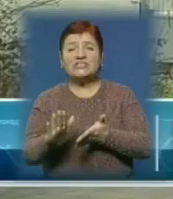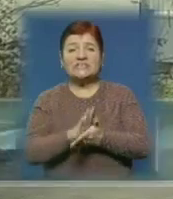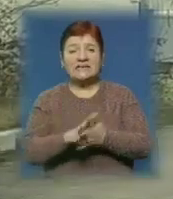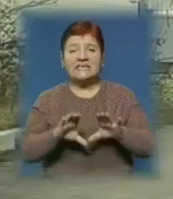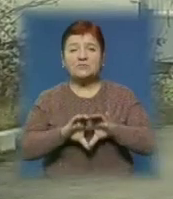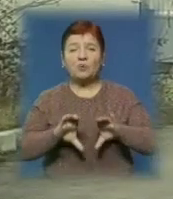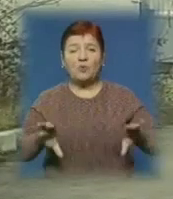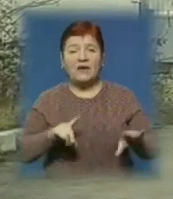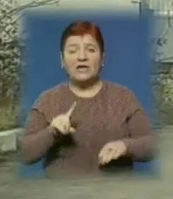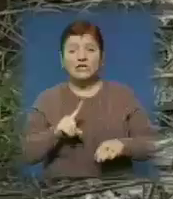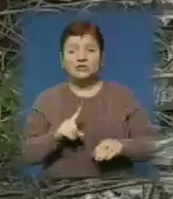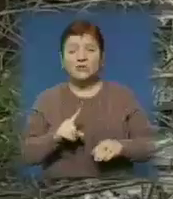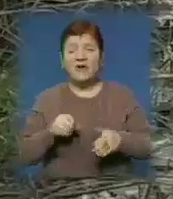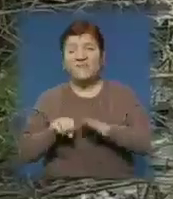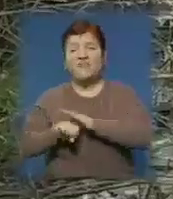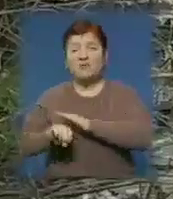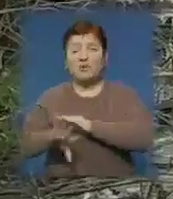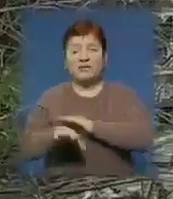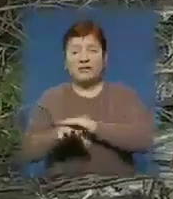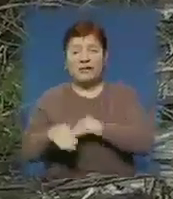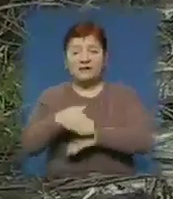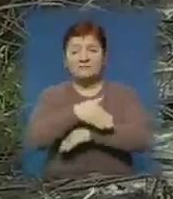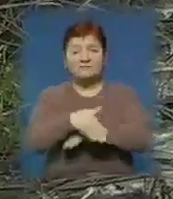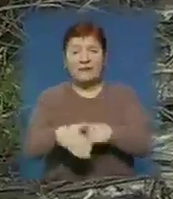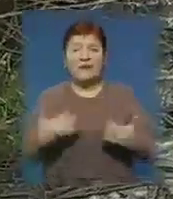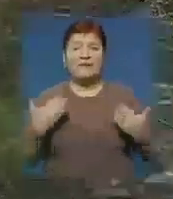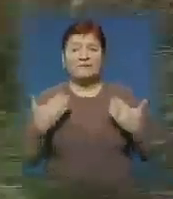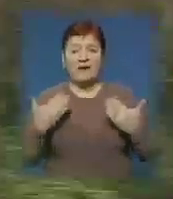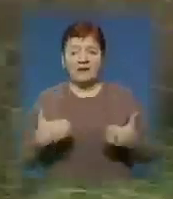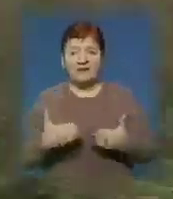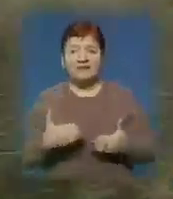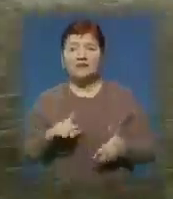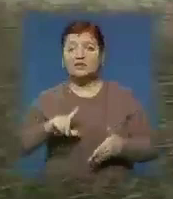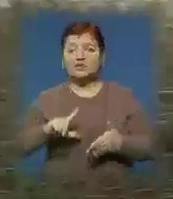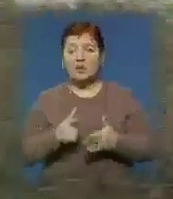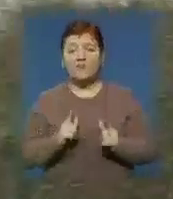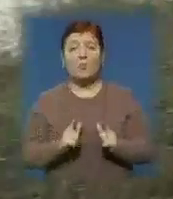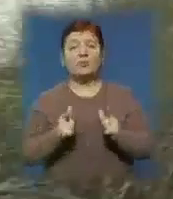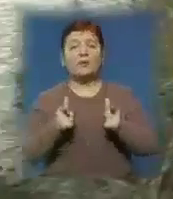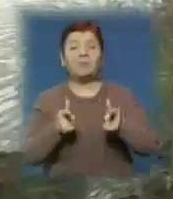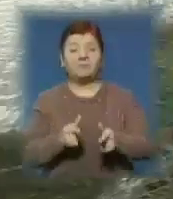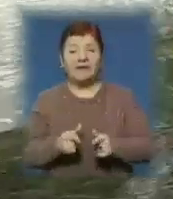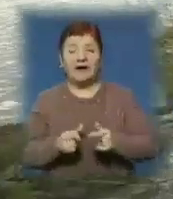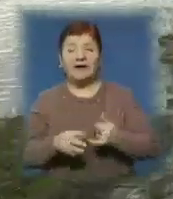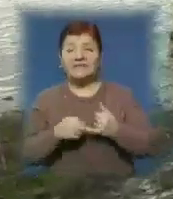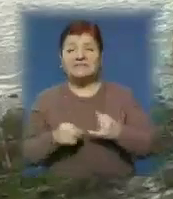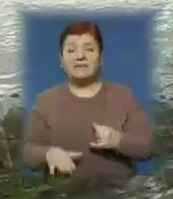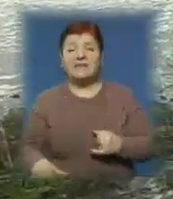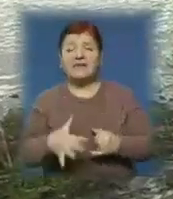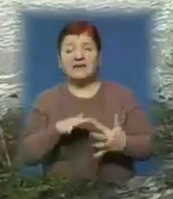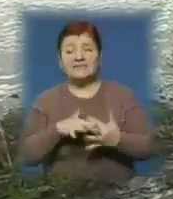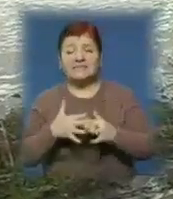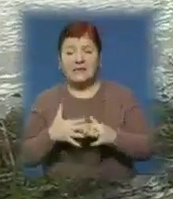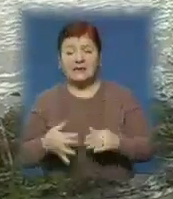аби відходи підприємства не витікали за межі відстійника. Зараз тваринні відходи знову потрапляють на угіддя селян та за межі штучного